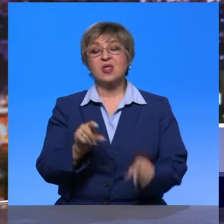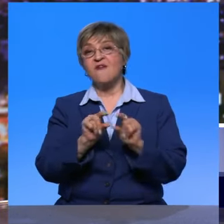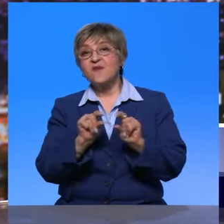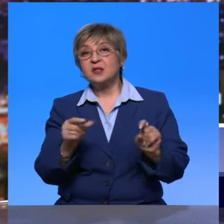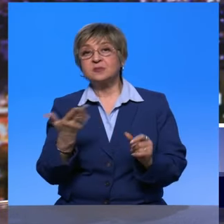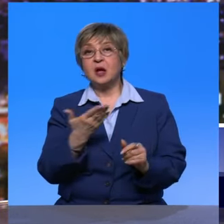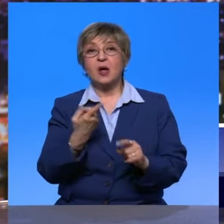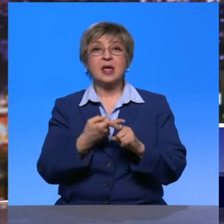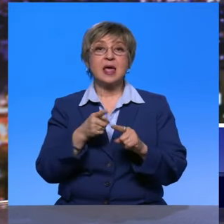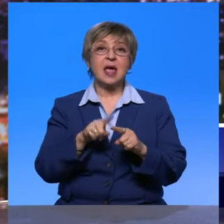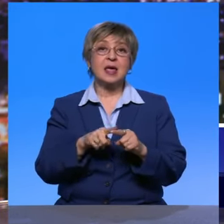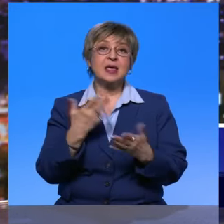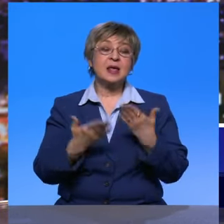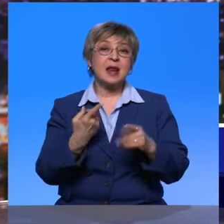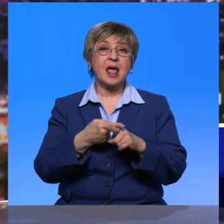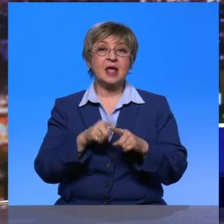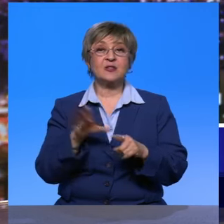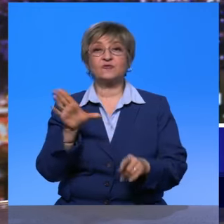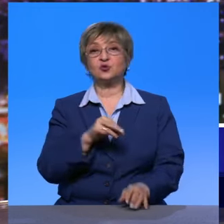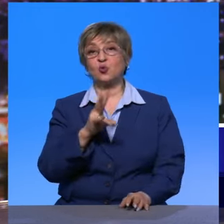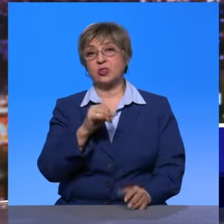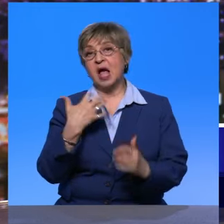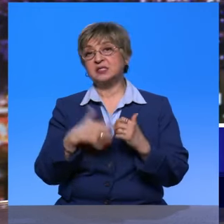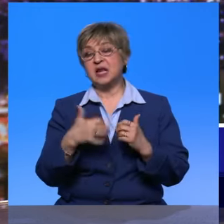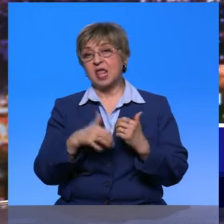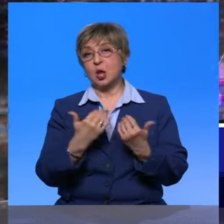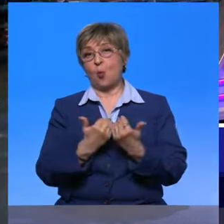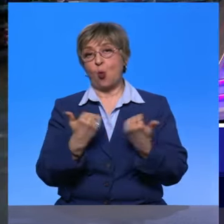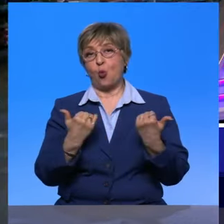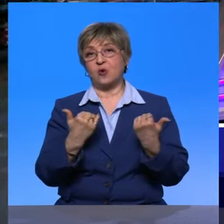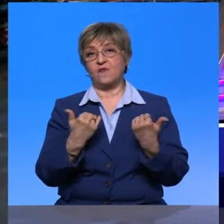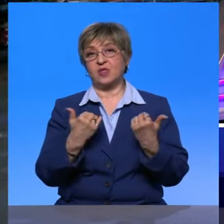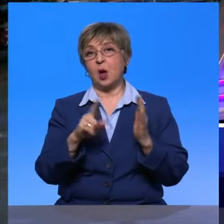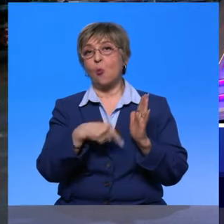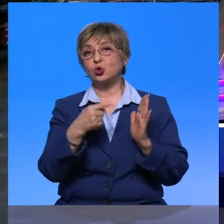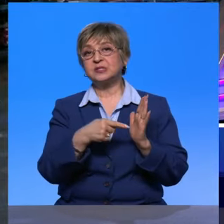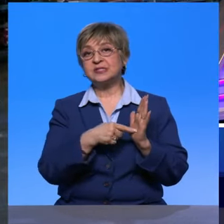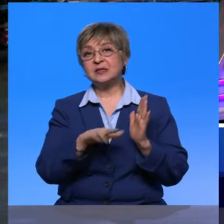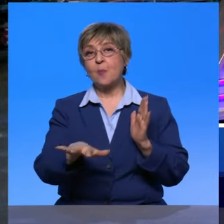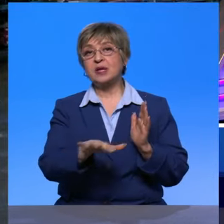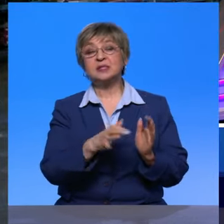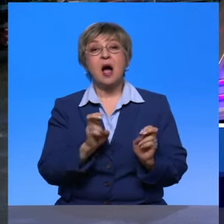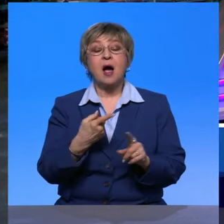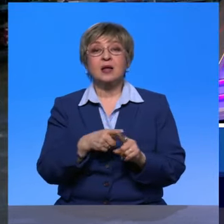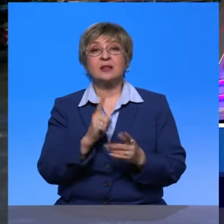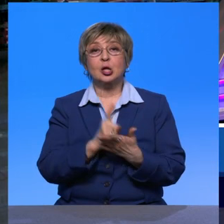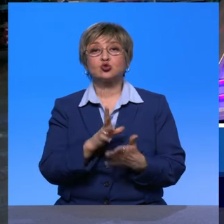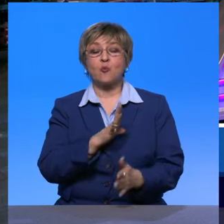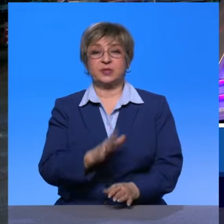Или это все на более таком среднем уровне? Муниципалитеты какие-то? Как это должно выглядеть?